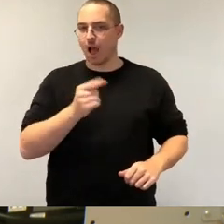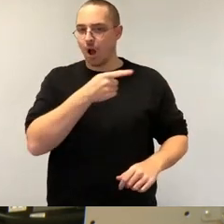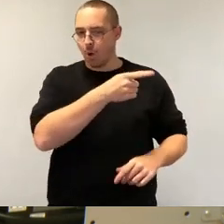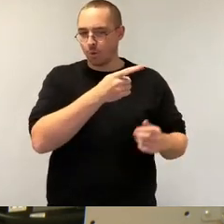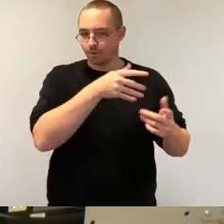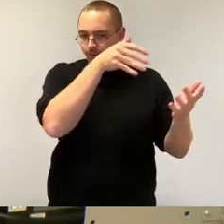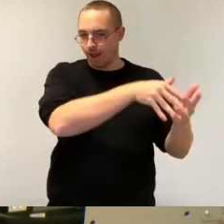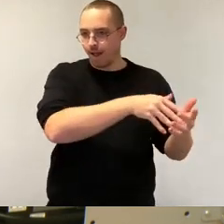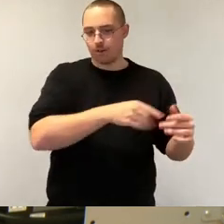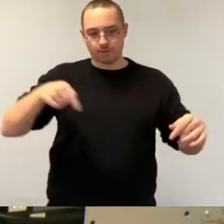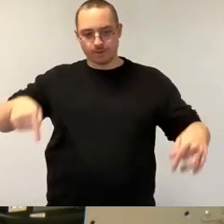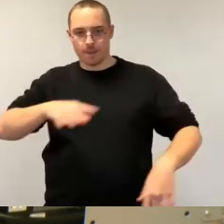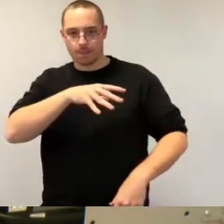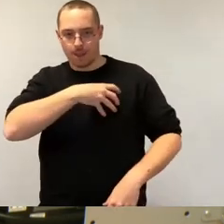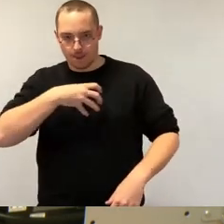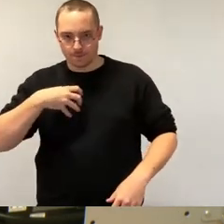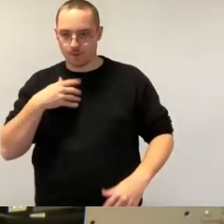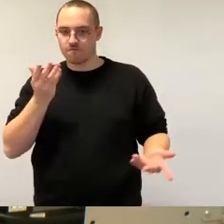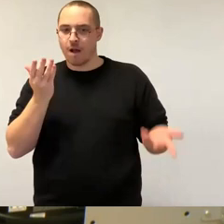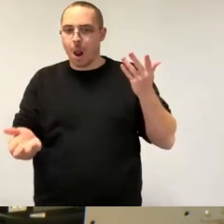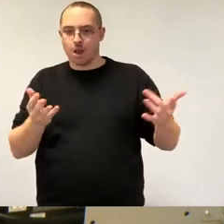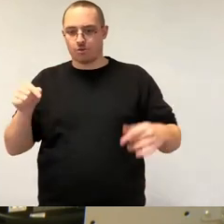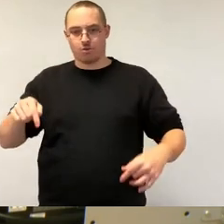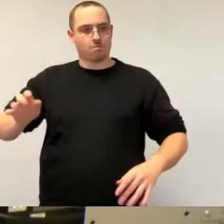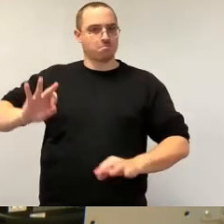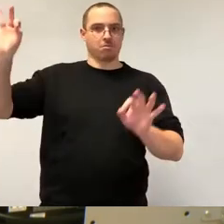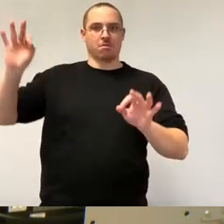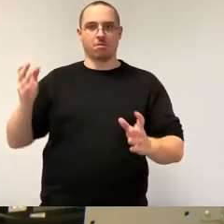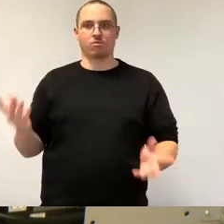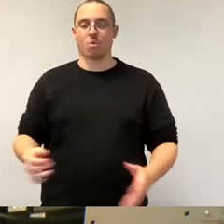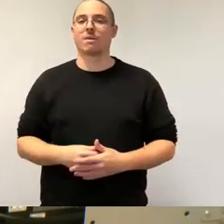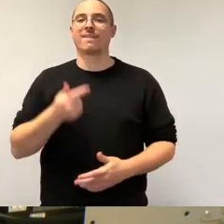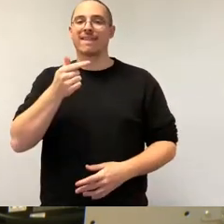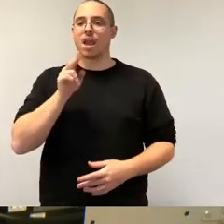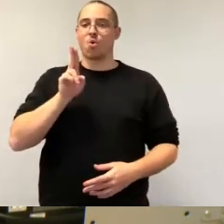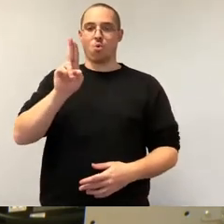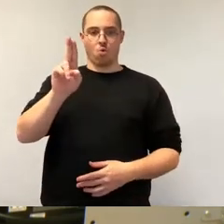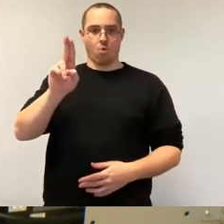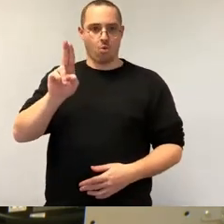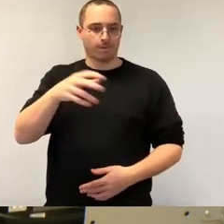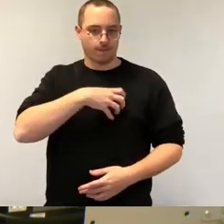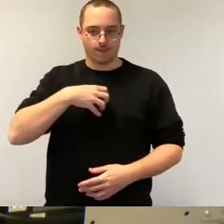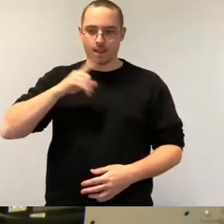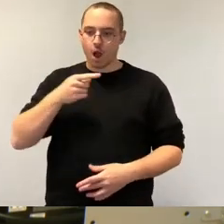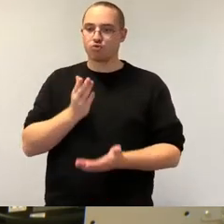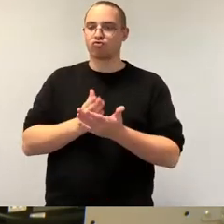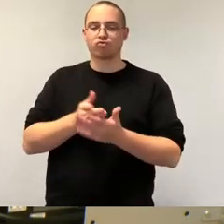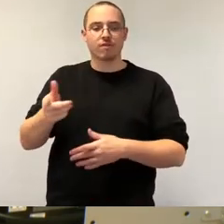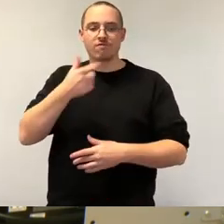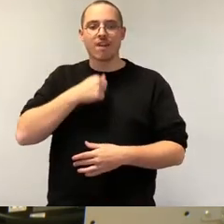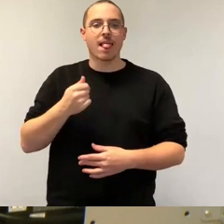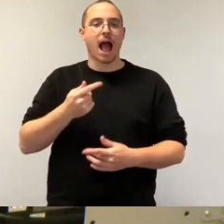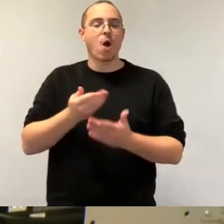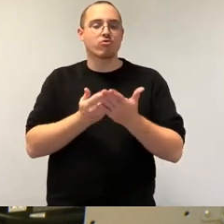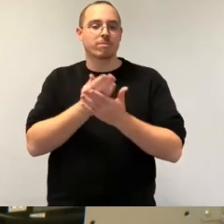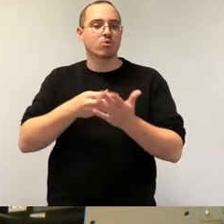Auch die TU Dresden ist bereits aktiv und schafft ein neues Ausbildungszentrum für Halbleiteringenieure, was wiederum zu einem Halbstandort Dresden für